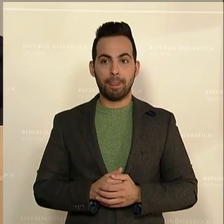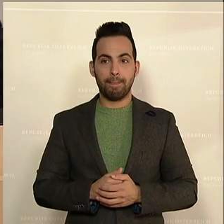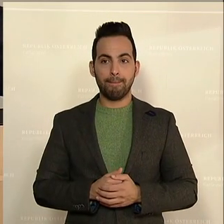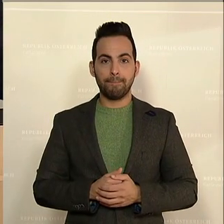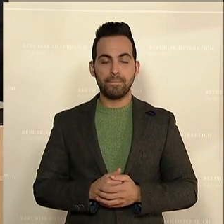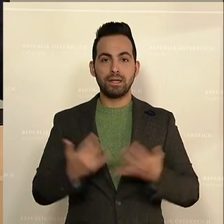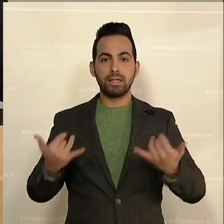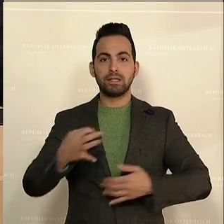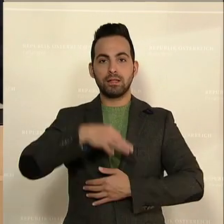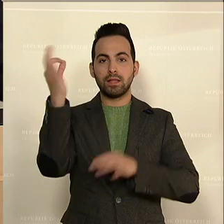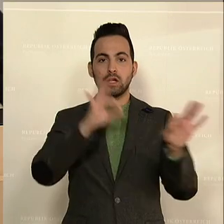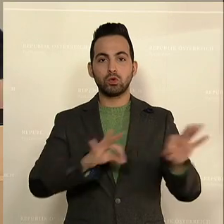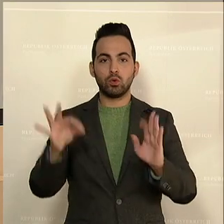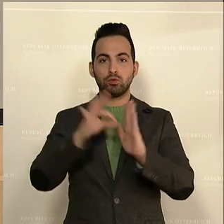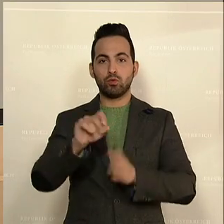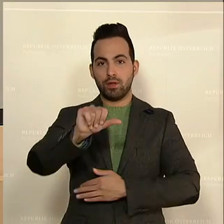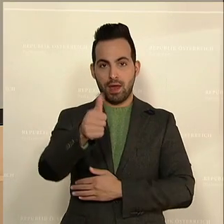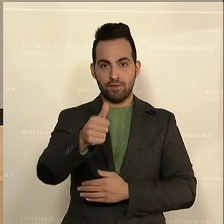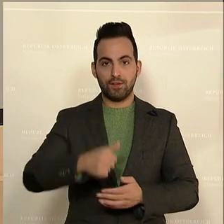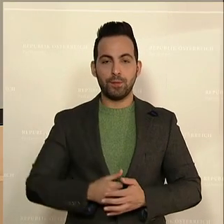Kommen wir zum Tagesordnungspunkt 11.